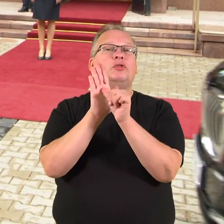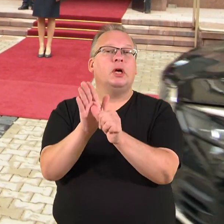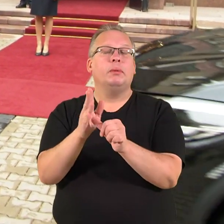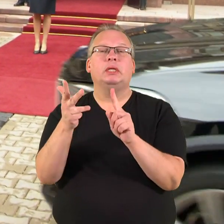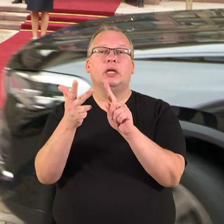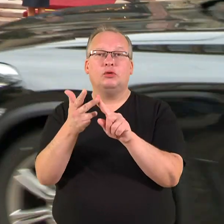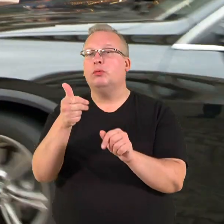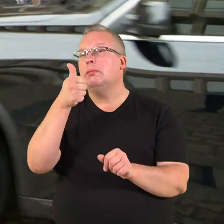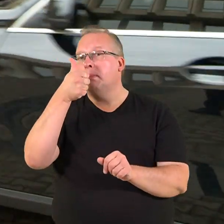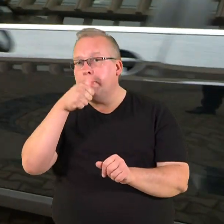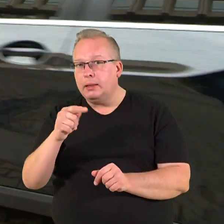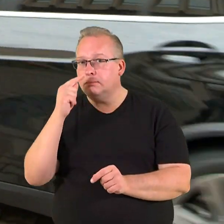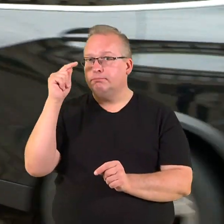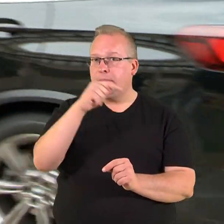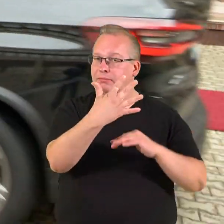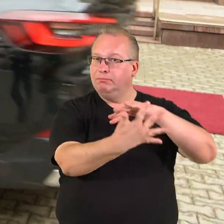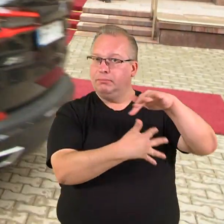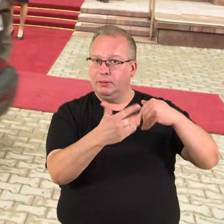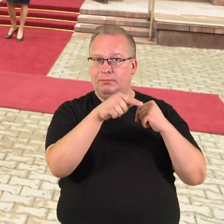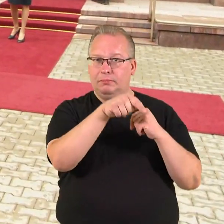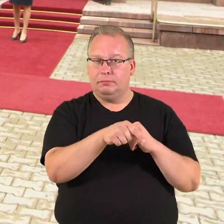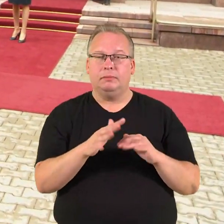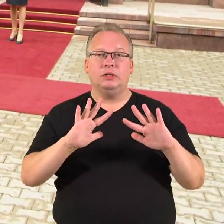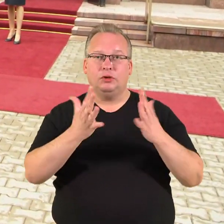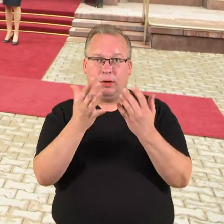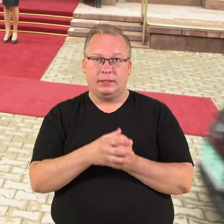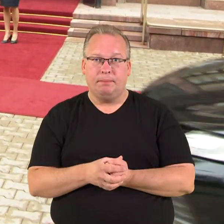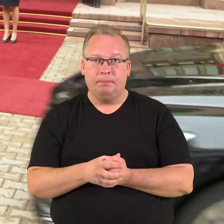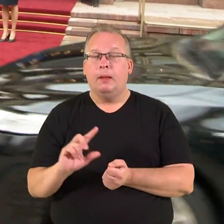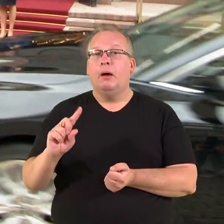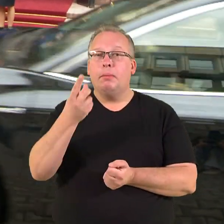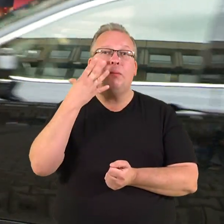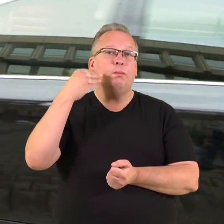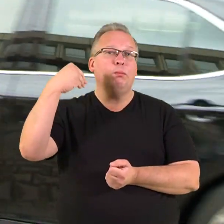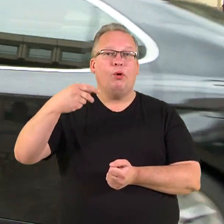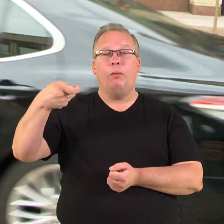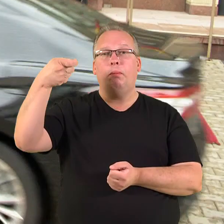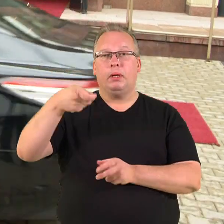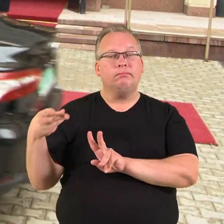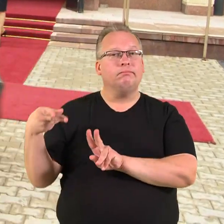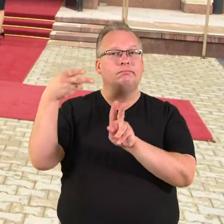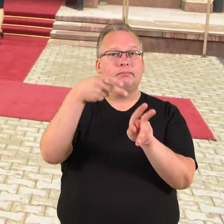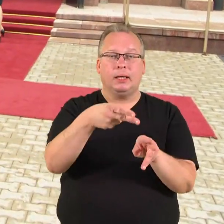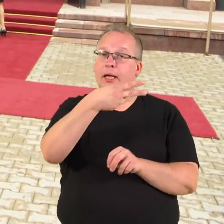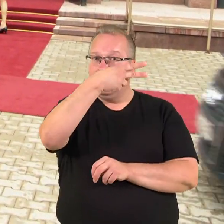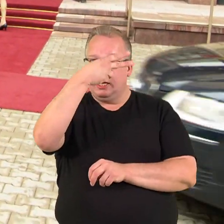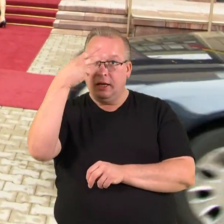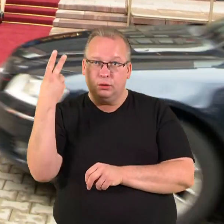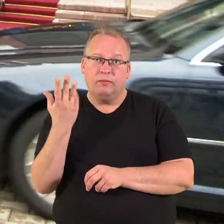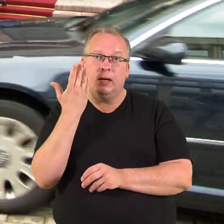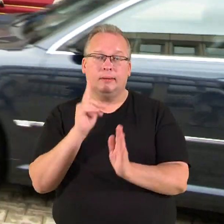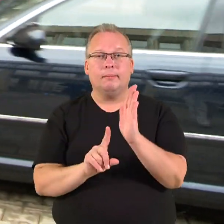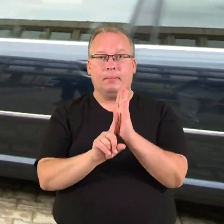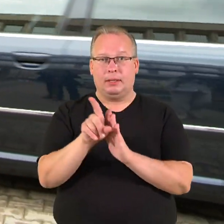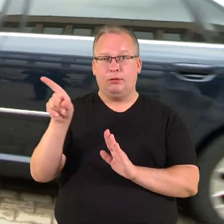trečiųjų šalių bandymus destabilizuoti saugumo situaciją. Tai pirmasis Moldovos prezidentės vizitas į Lietuvą nuo kadencijos